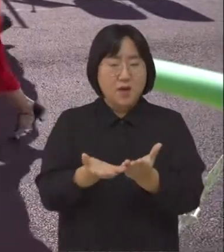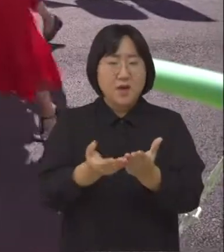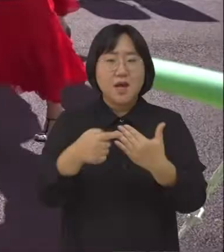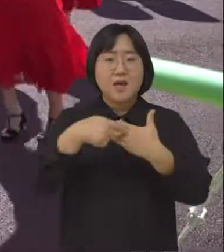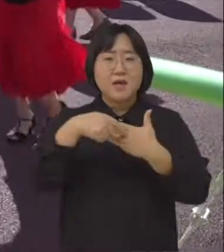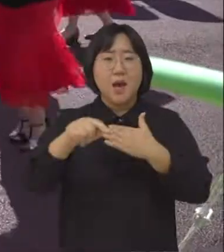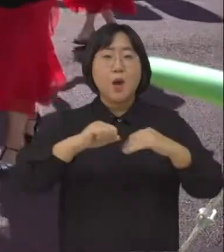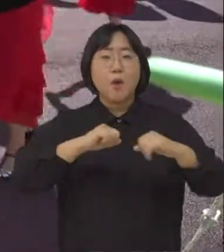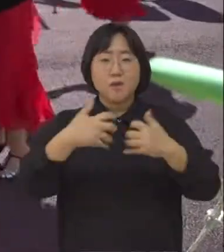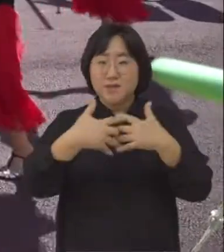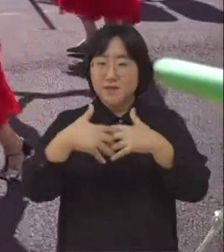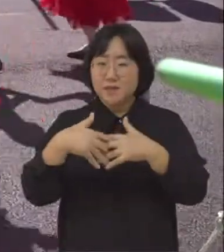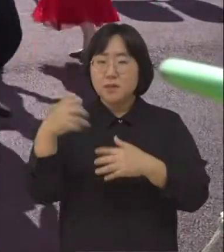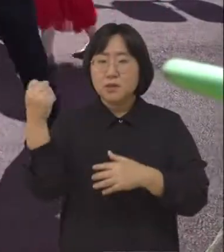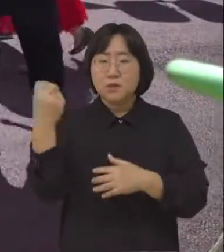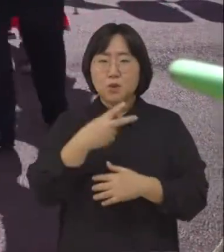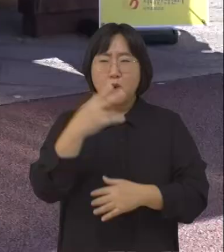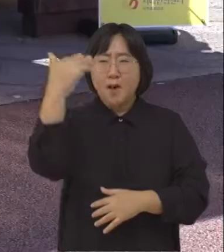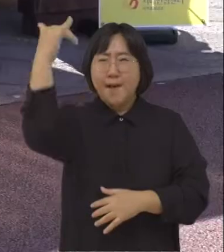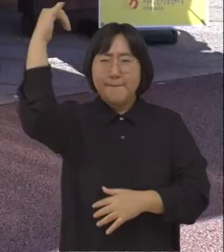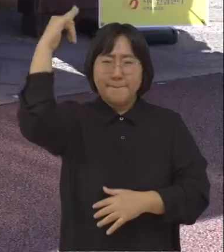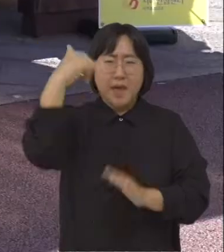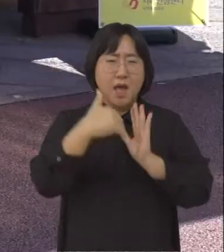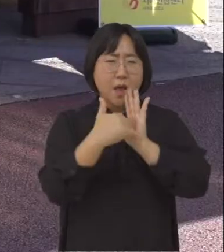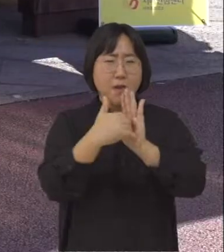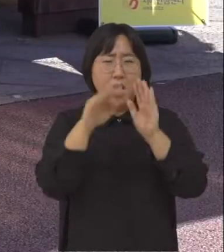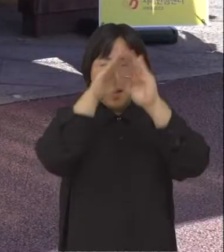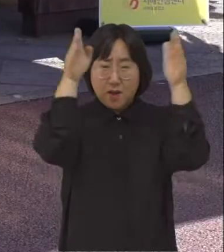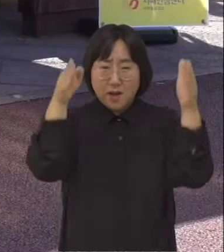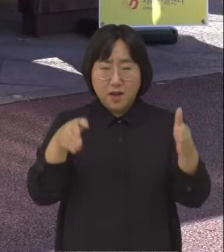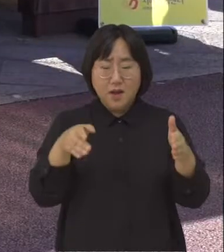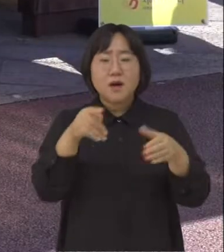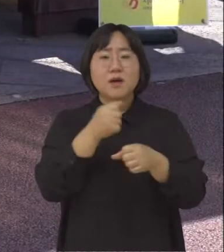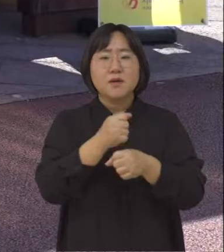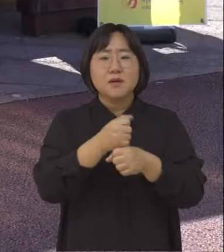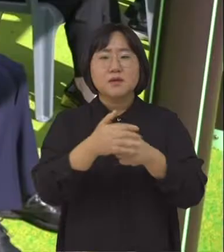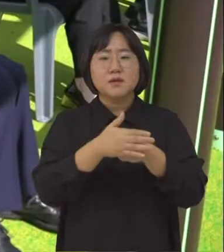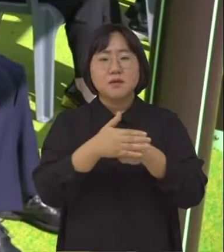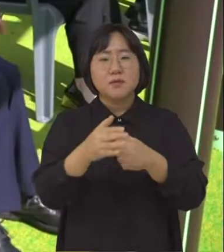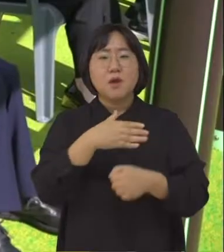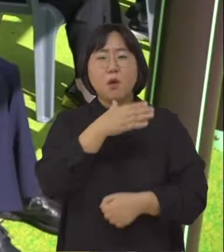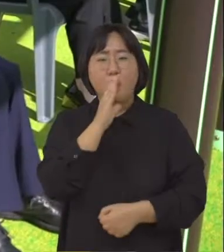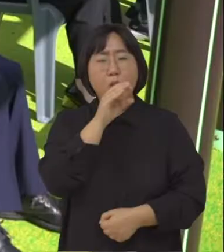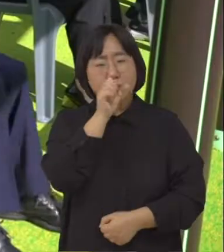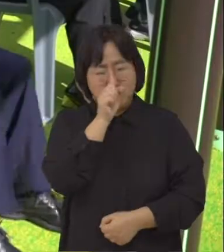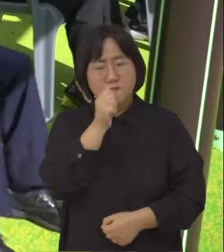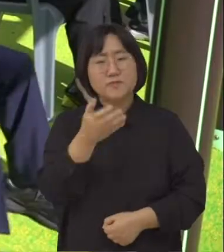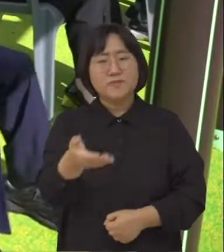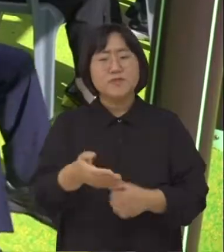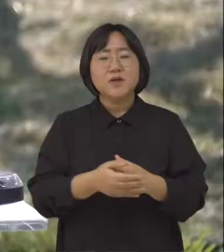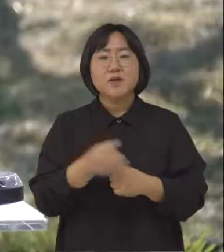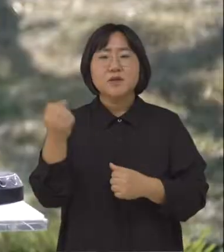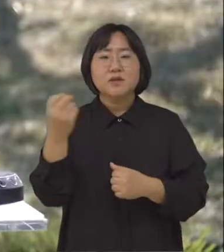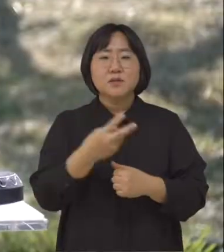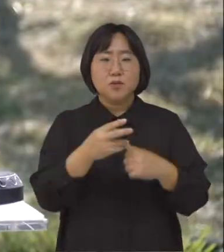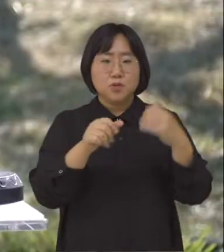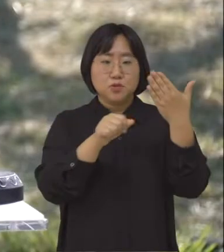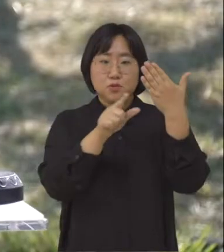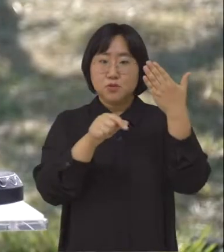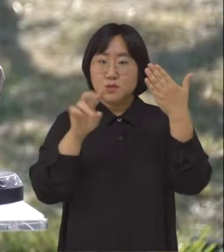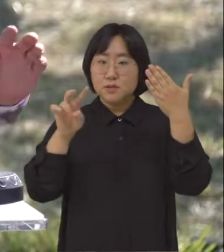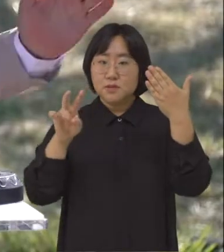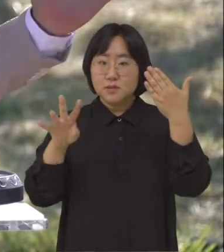야외운동기구와 파고라 등 휴게시설을 겸비한 어르신들의 최적 공간인데요. 지난 23일